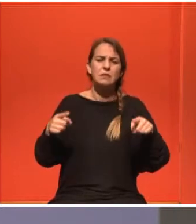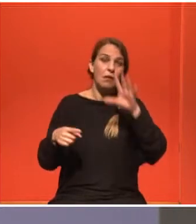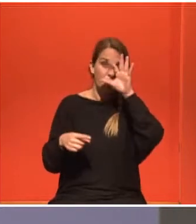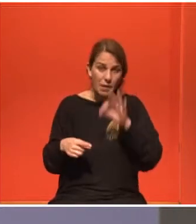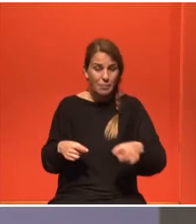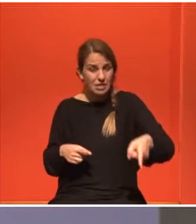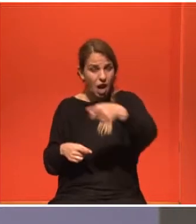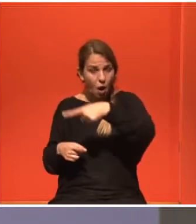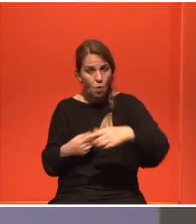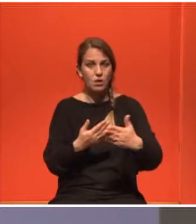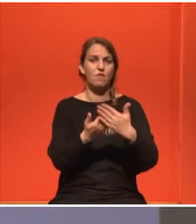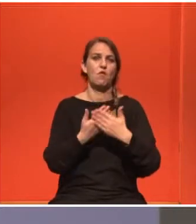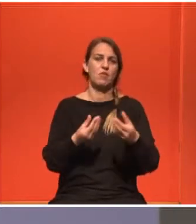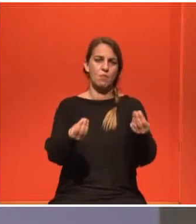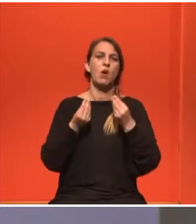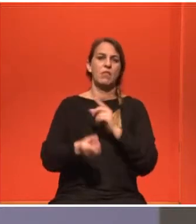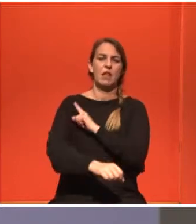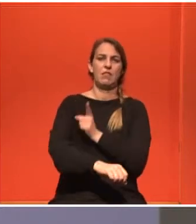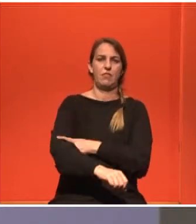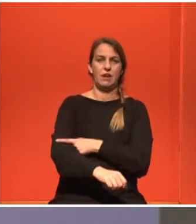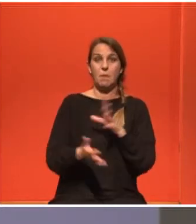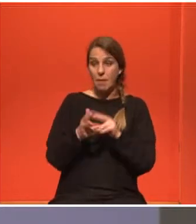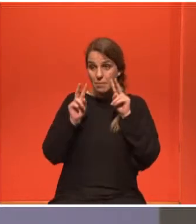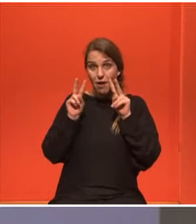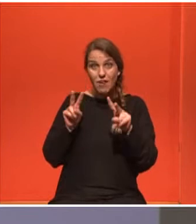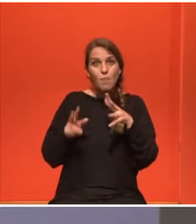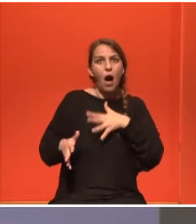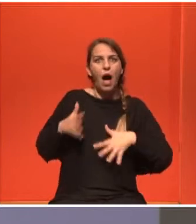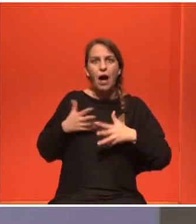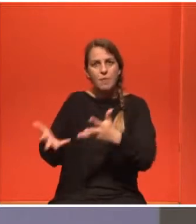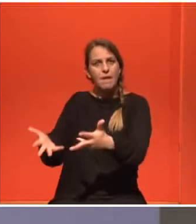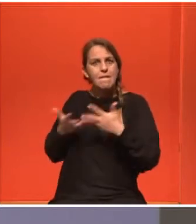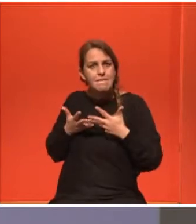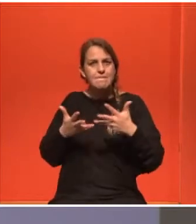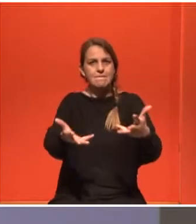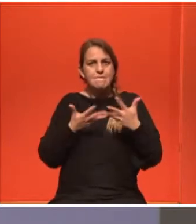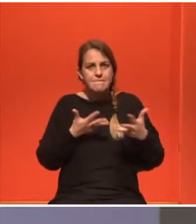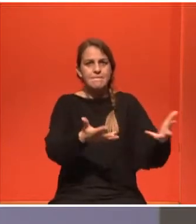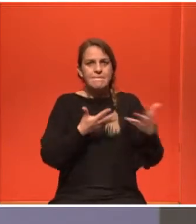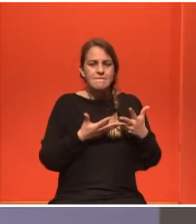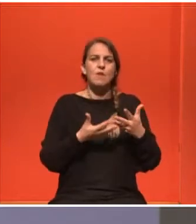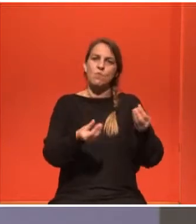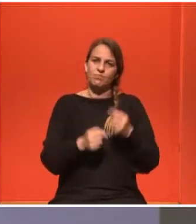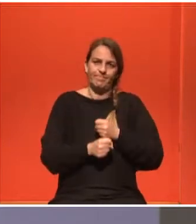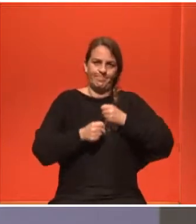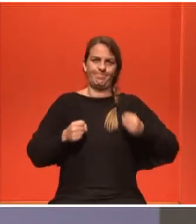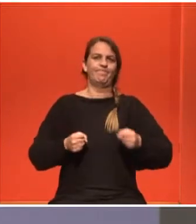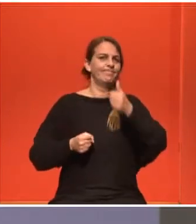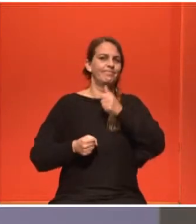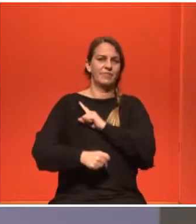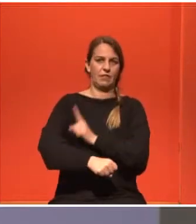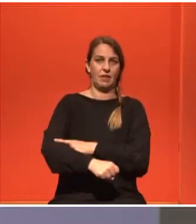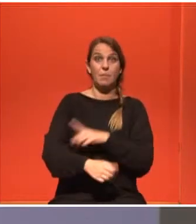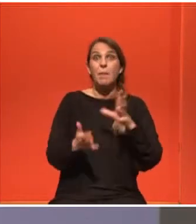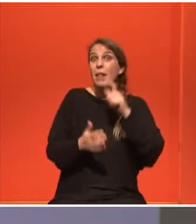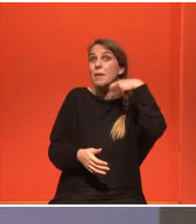Από αυτούς έπαιρνα δύναμη. Βλέπα την αγάπη τους και πολλές φορές ας πούμε η μαμά μου που δεν έφευγε